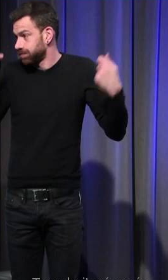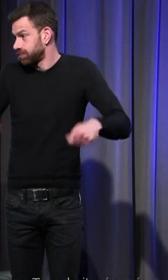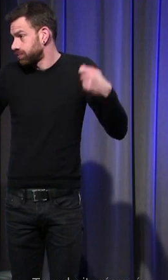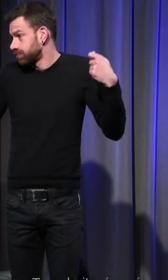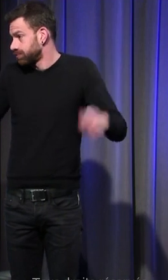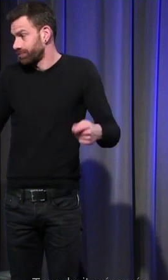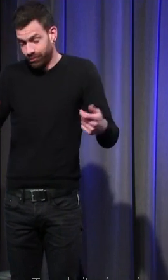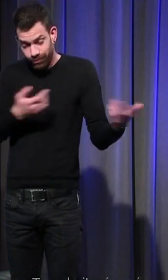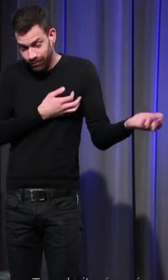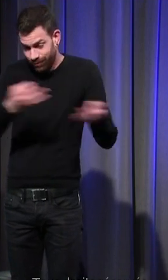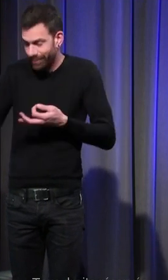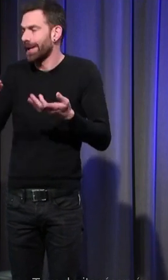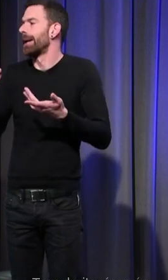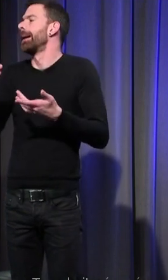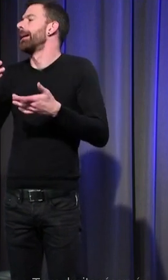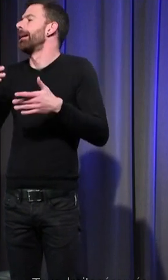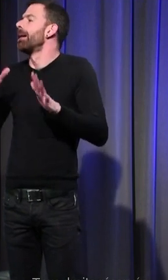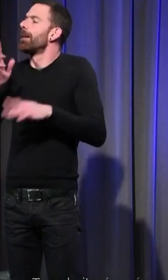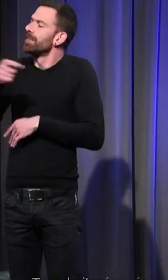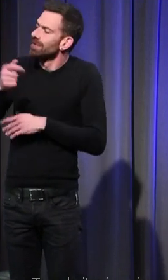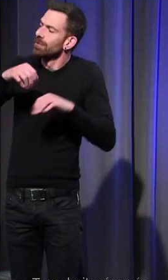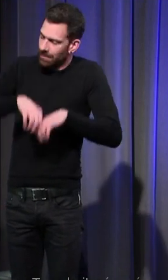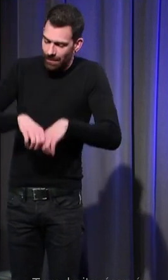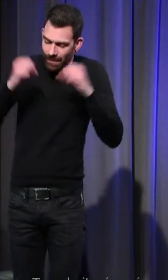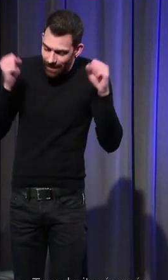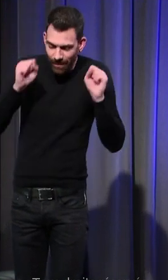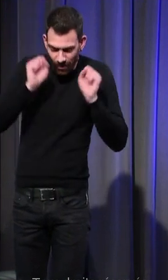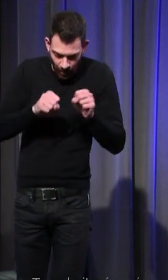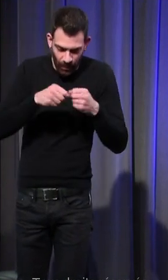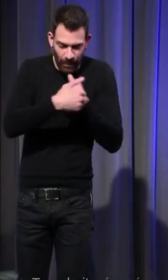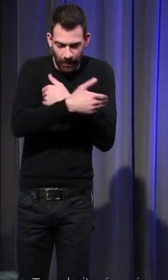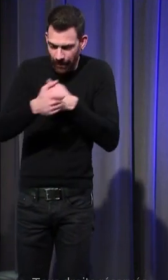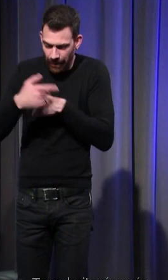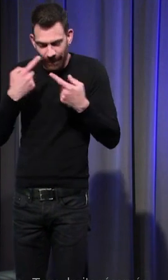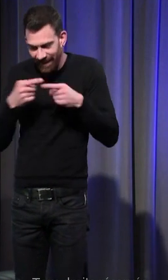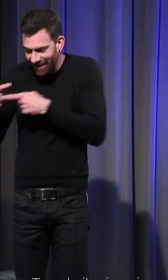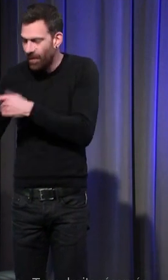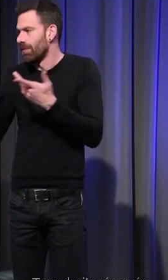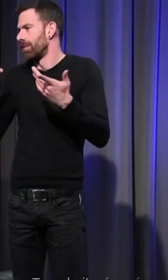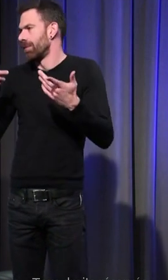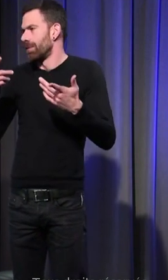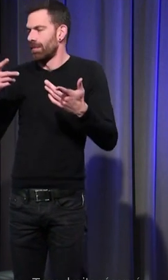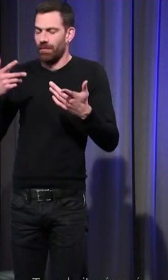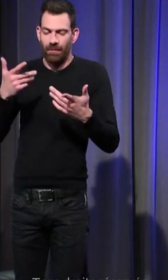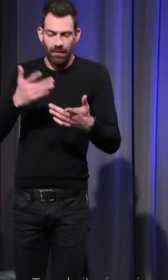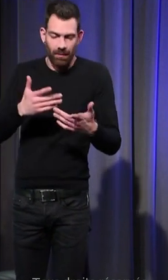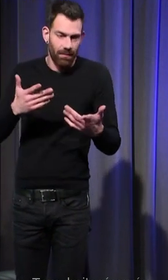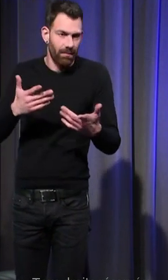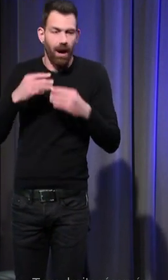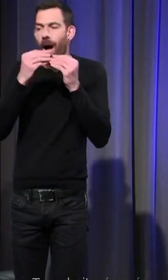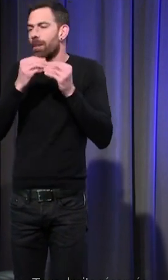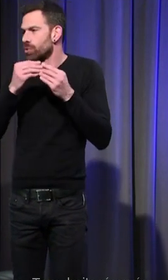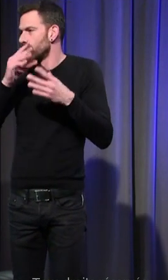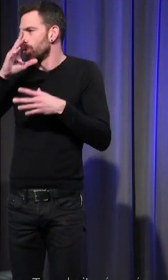constante alors après évidemment elle se décline en une multiplicité de nuances l'amour charnel l'amour spirituel l